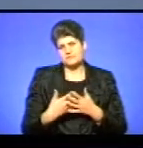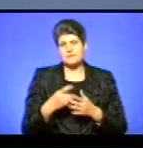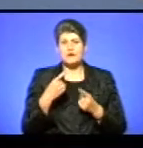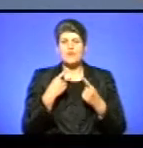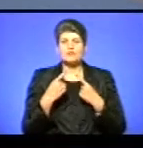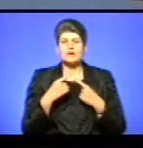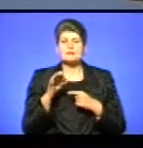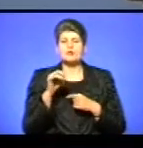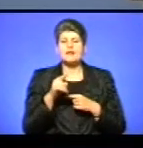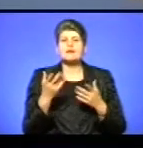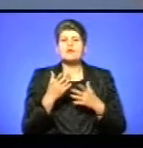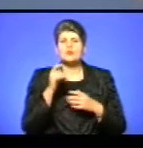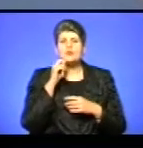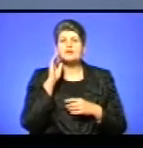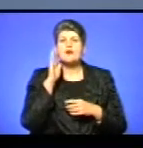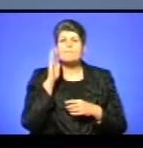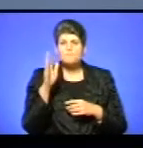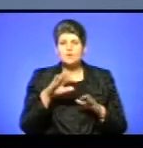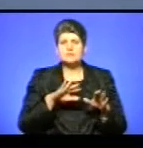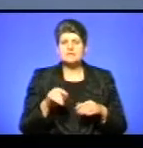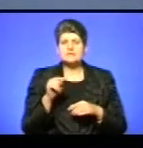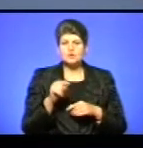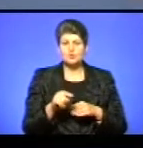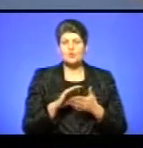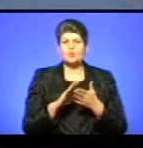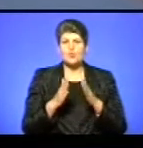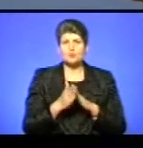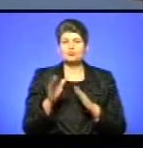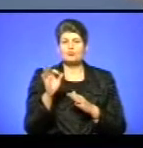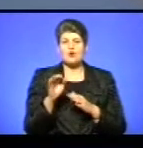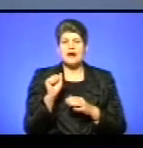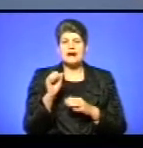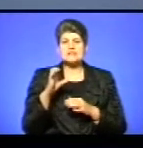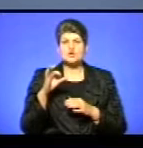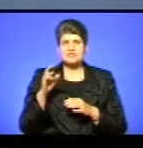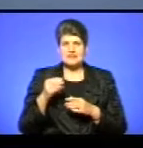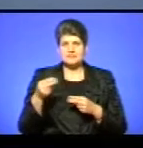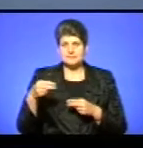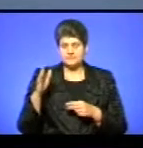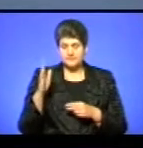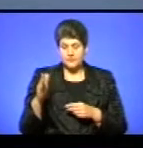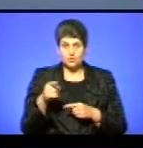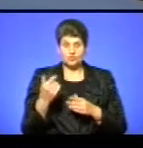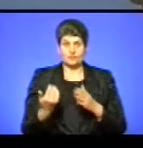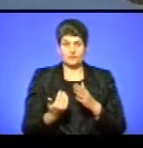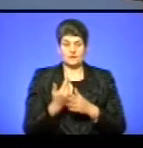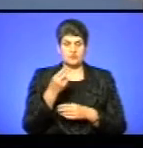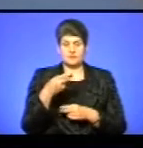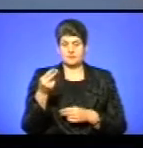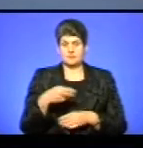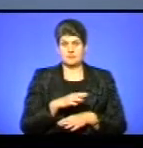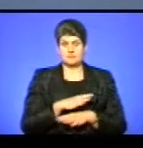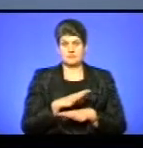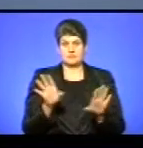якою Україна буде після того, як угоду про асоціацію підпишуть. Ну, і тут новина про те, що її не підпишуть.